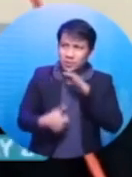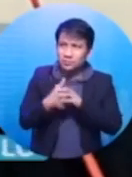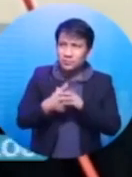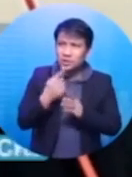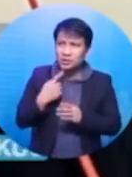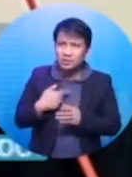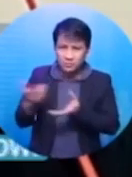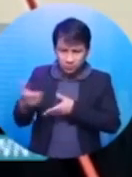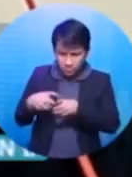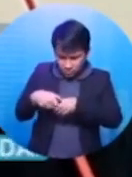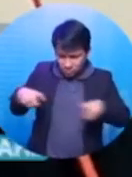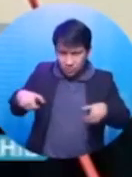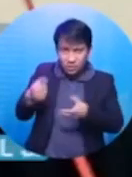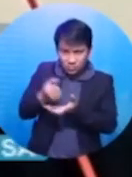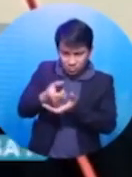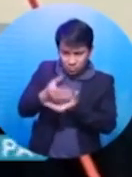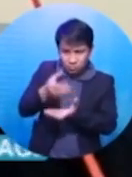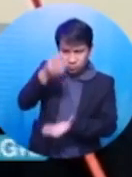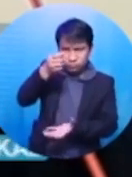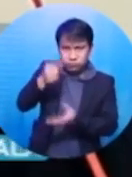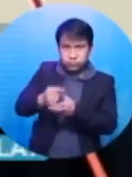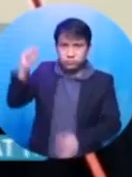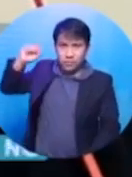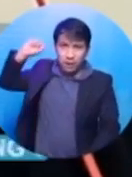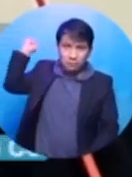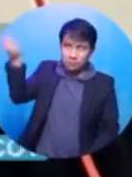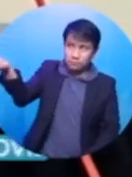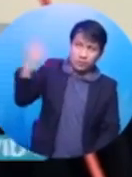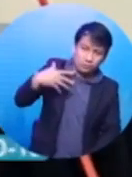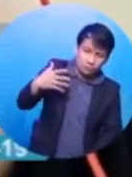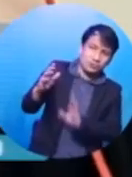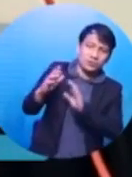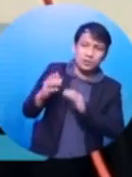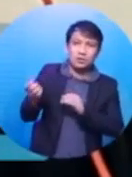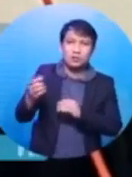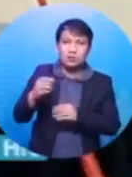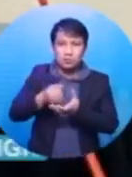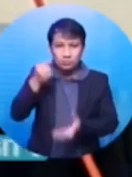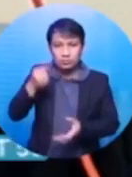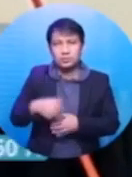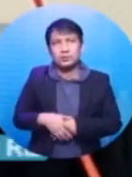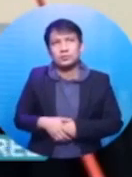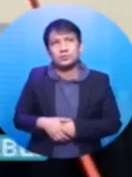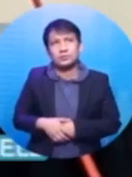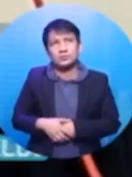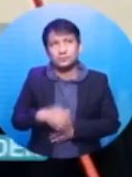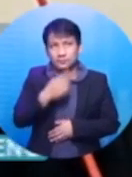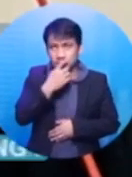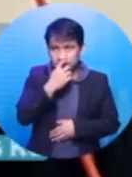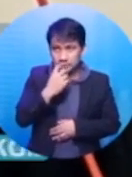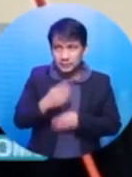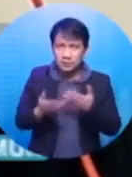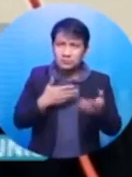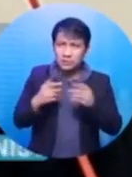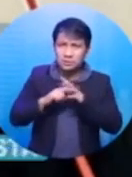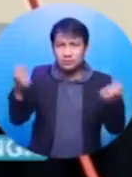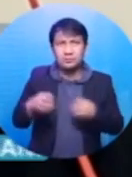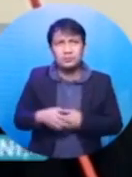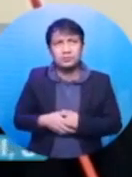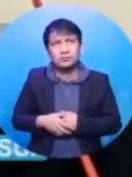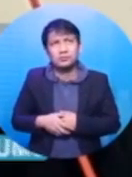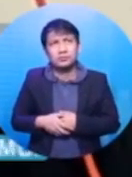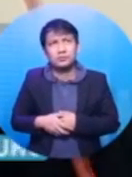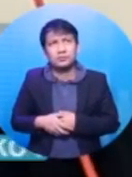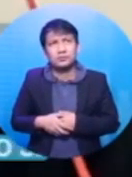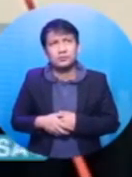na may dalang bote, dalang wapu. Binato niya pong sa akin yung isa kaya inawakan ko po yung kamay niya. Tapos, doon po natumba po siya.